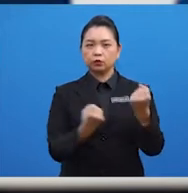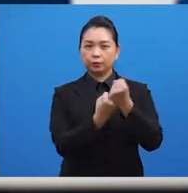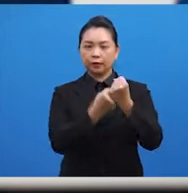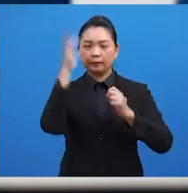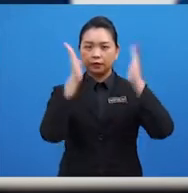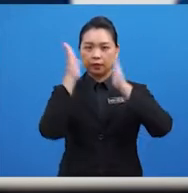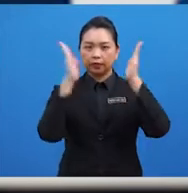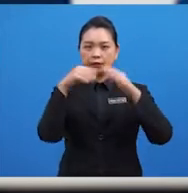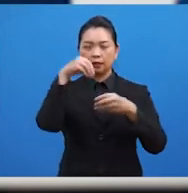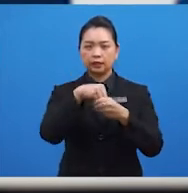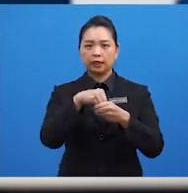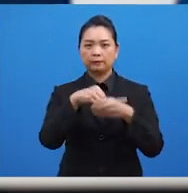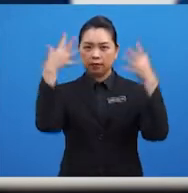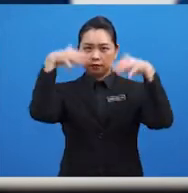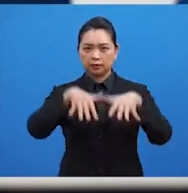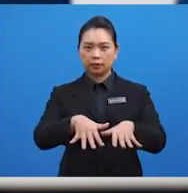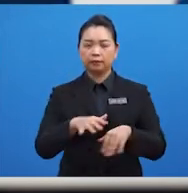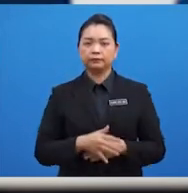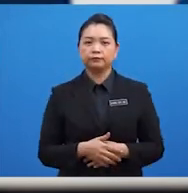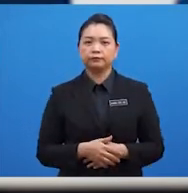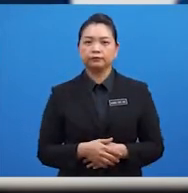sumbangan Malaysia dalam ASEAN.